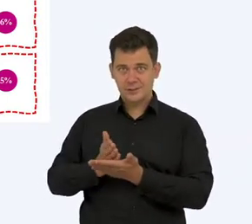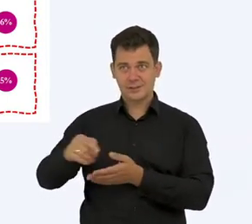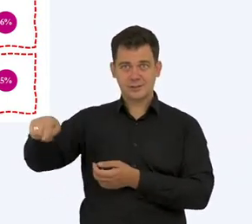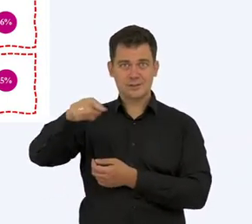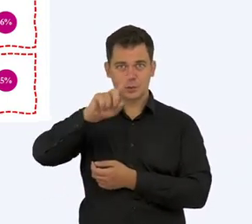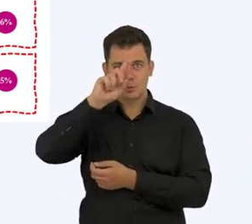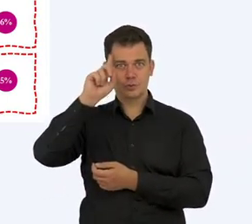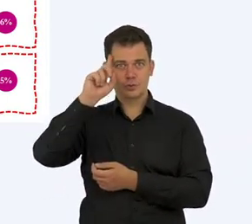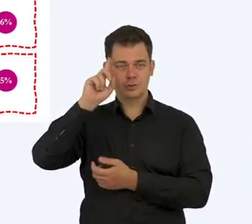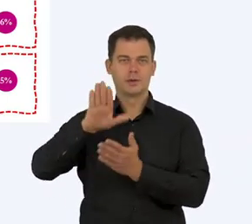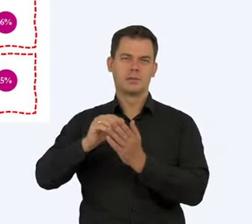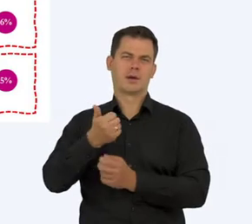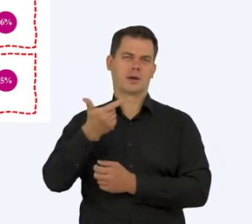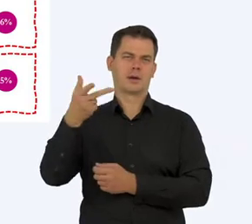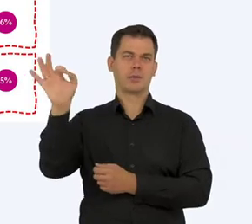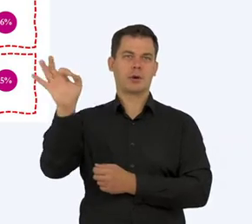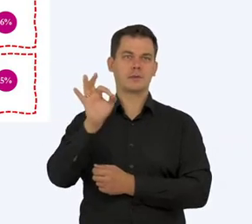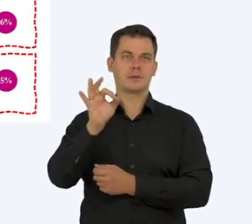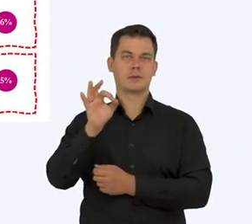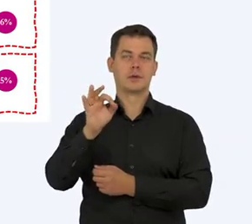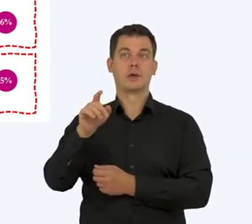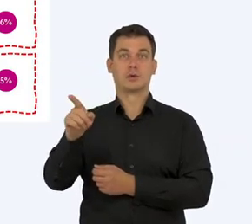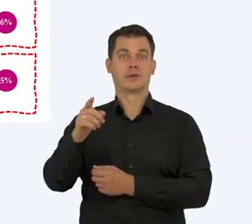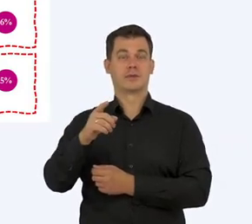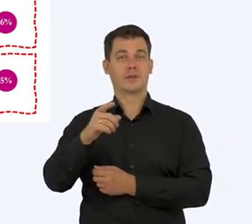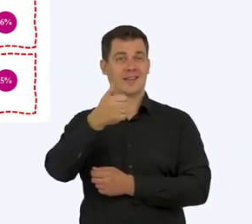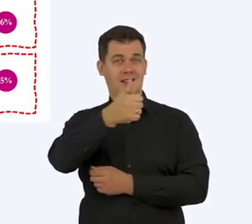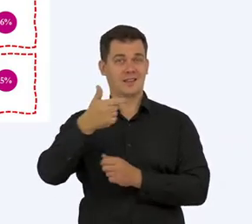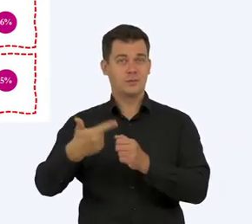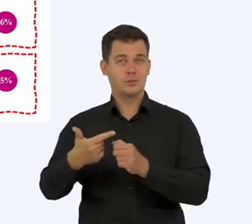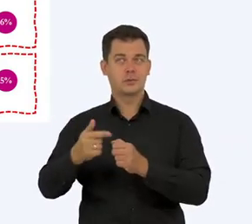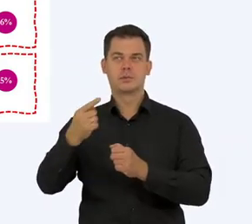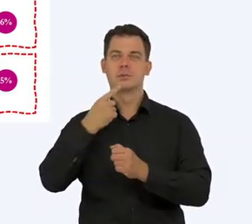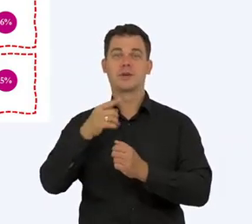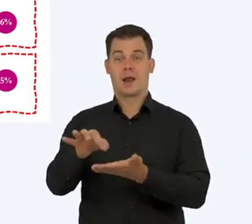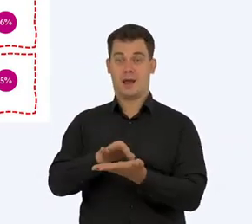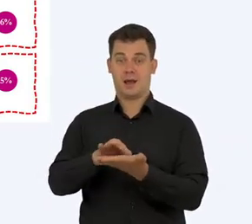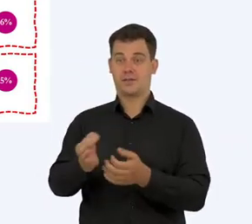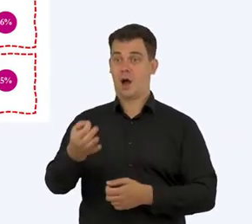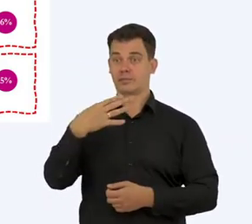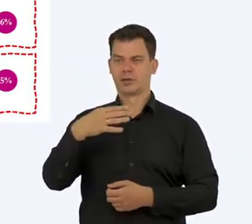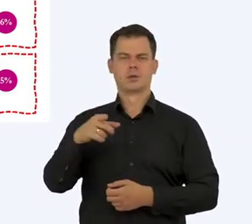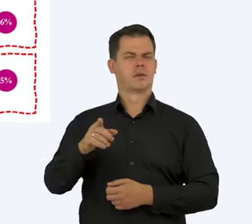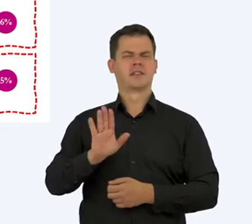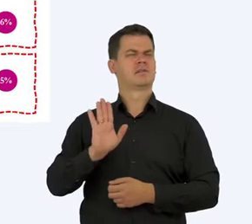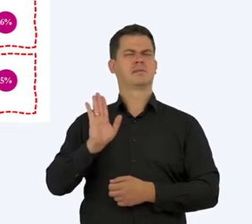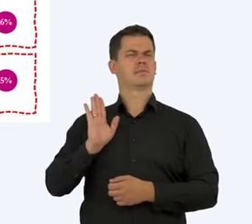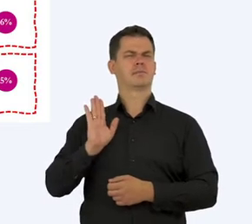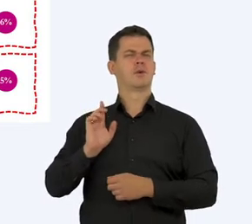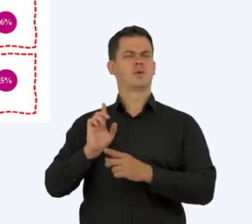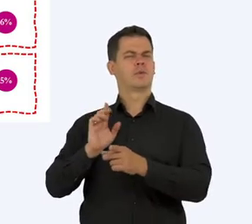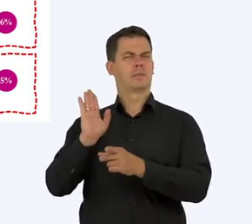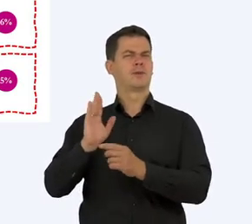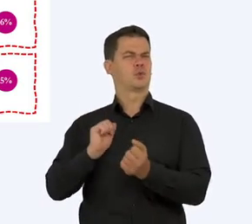tak, że część osób, parę procent, co dwudziesta osoba wierzy, że lekarstwa, które mają za zadanie pomóc osobom